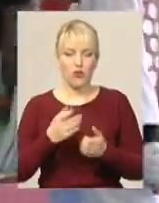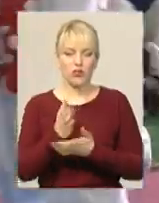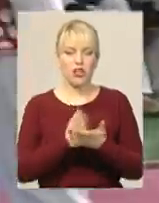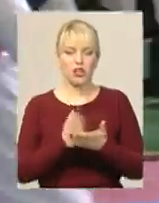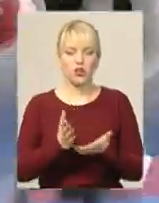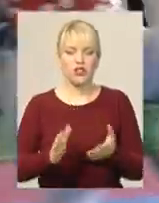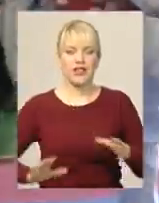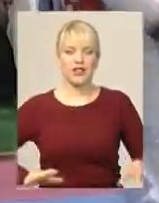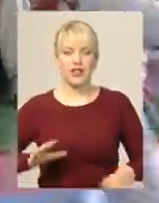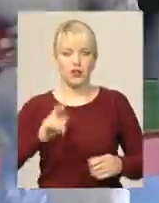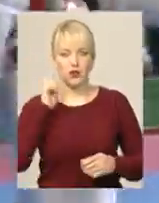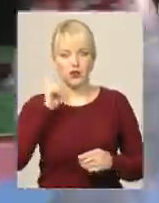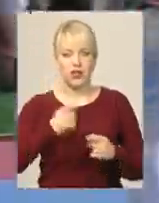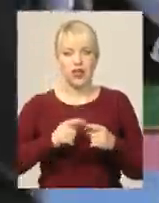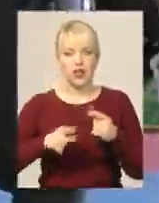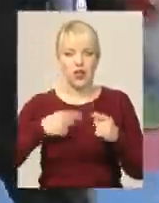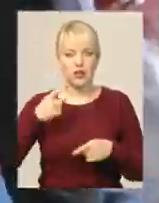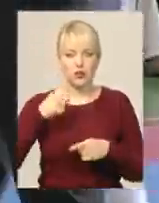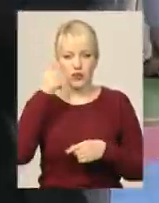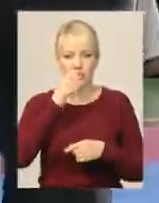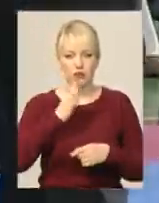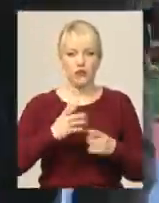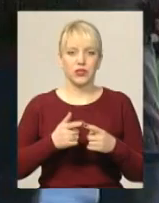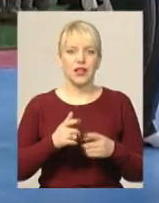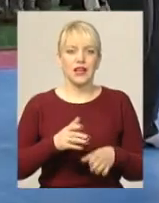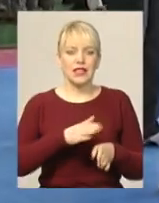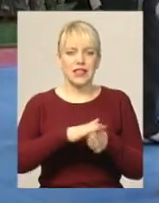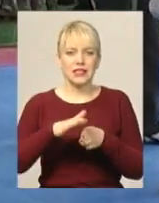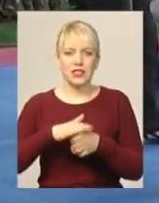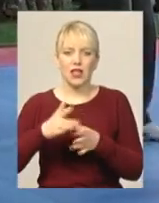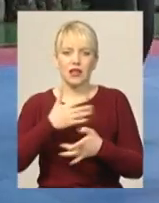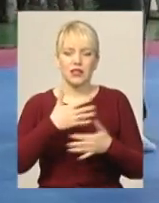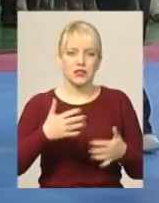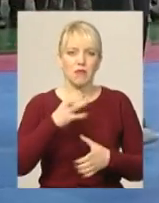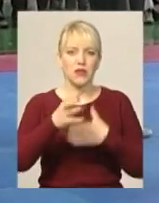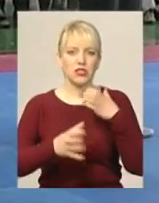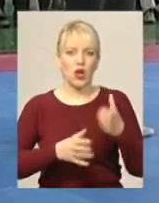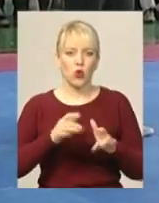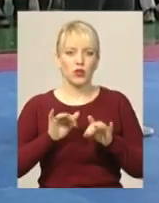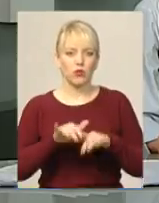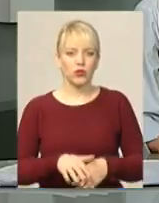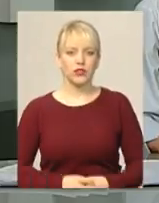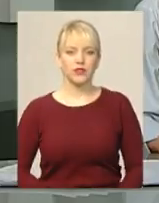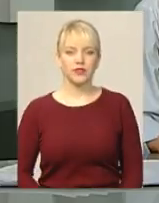що спортивний рік обіцяє бути насиченим на міжнародні події Світлана Поробок, Віктор Кривий, Новини, Поділля, Центр